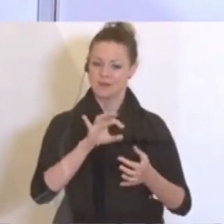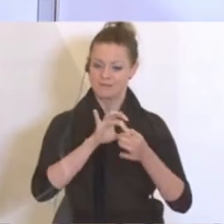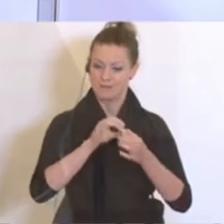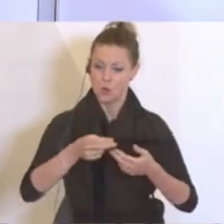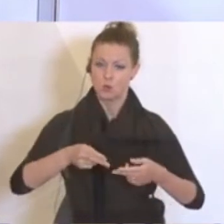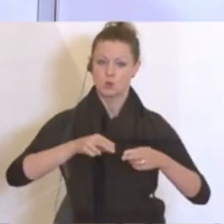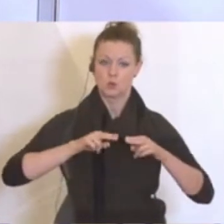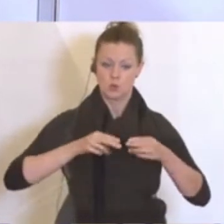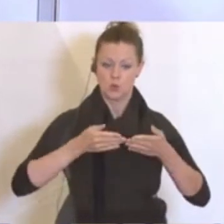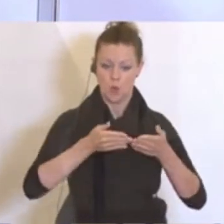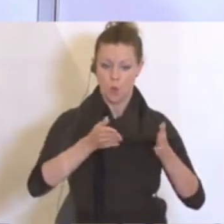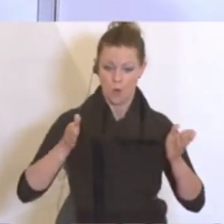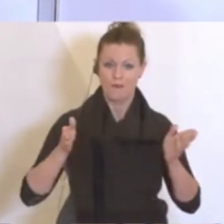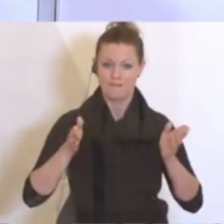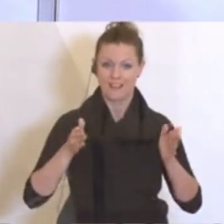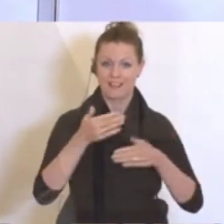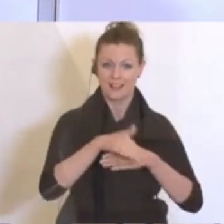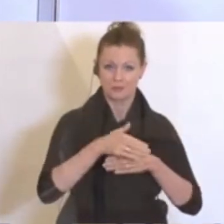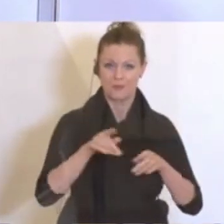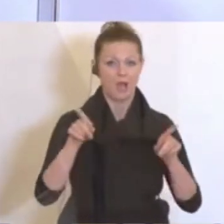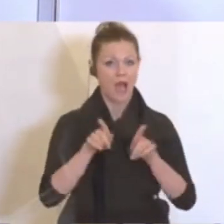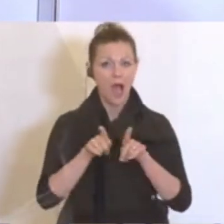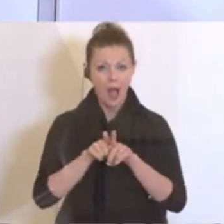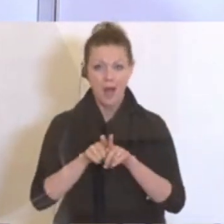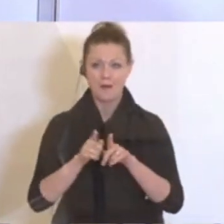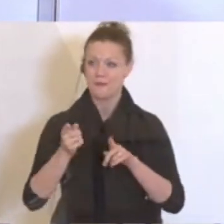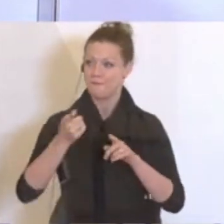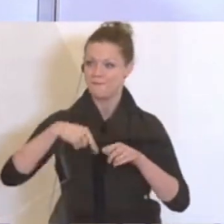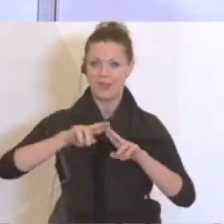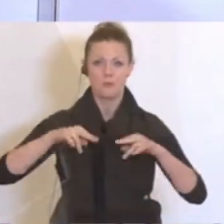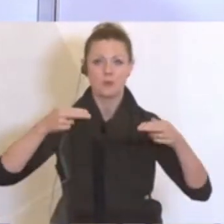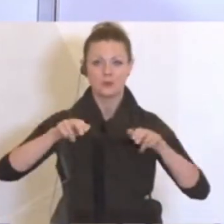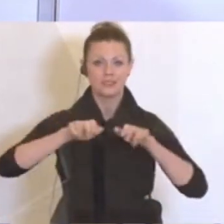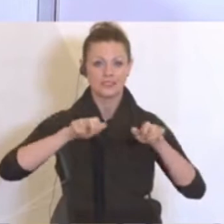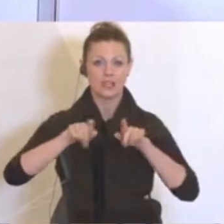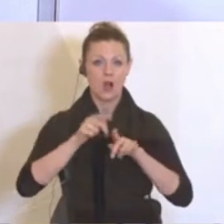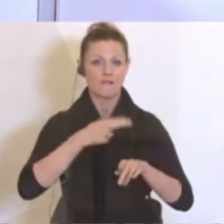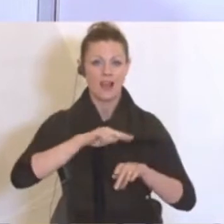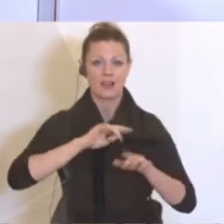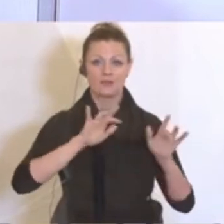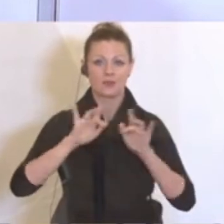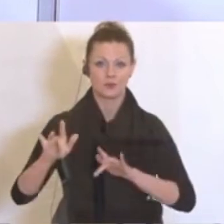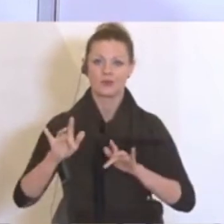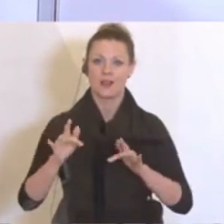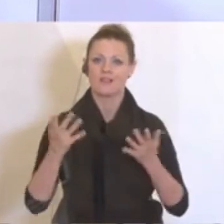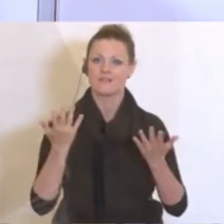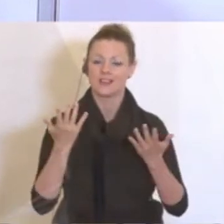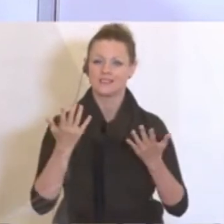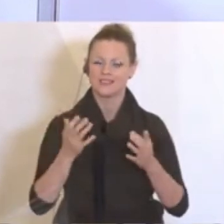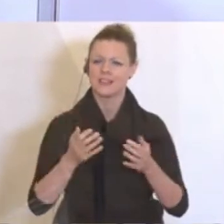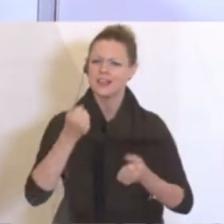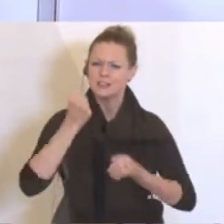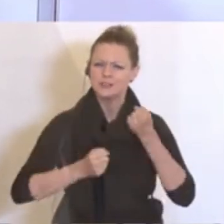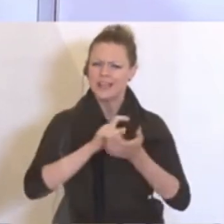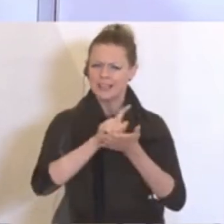Gastronomie möglich ist, sondern wir sehen uns natürlich als Bundesregierung auch in der Verantwortung so gut als möglich in dieser schwierigen